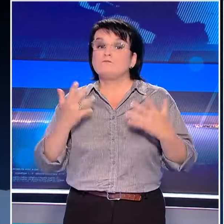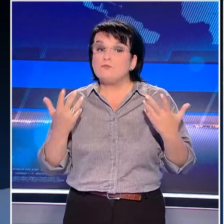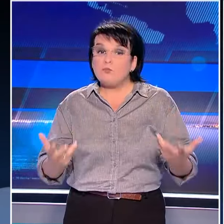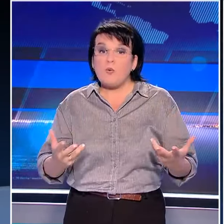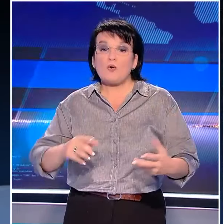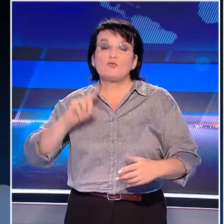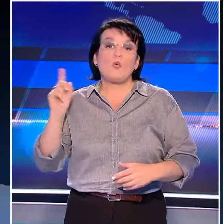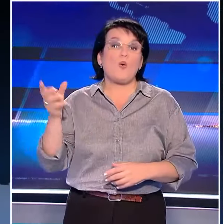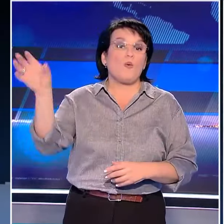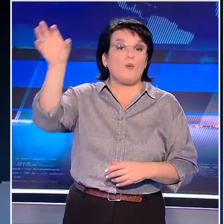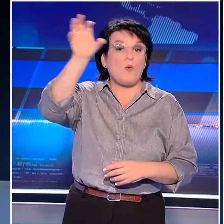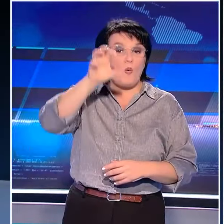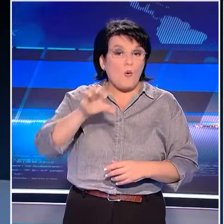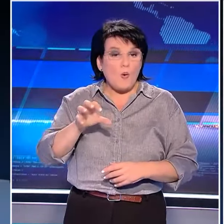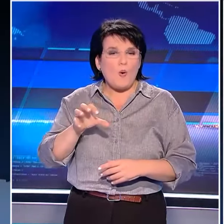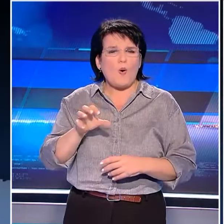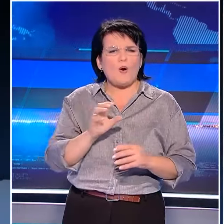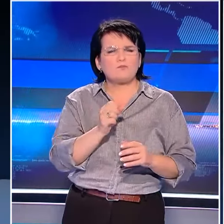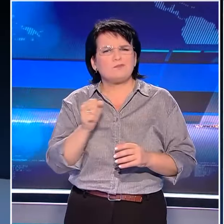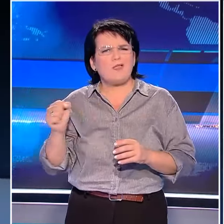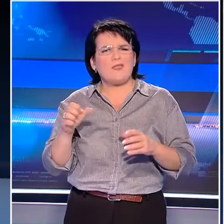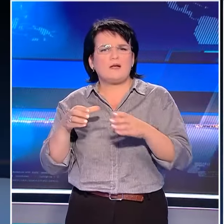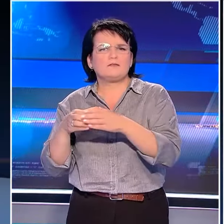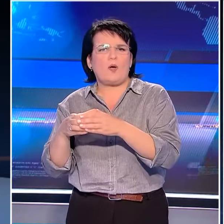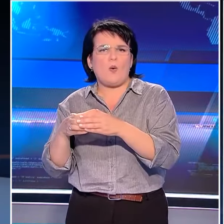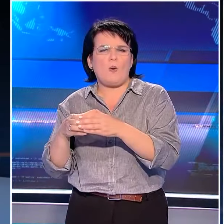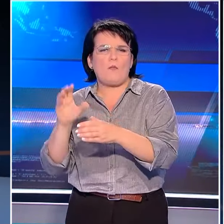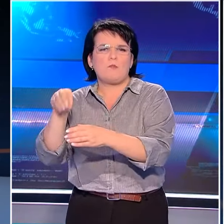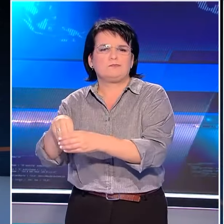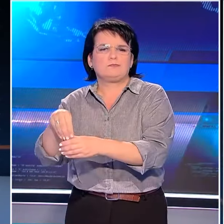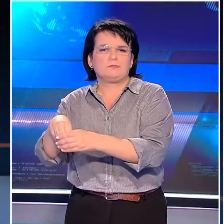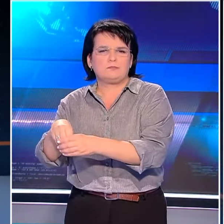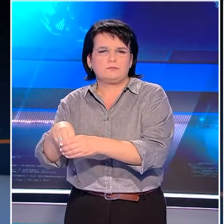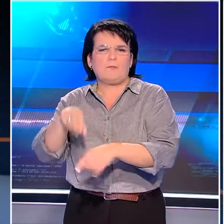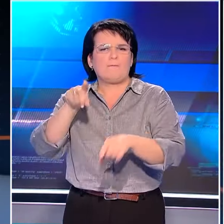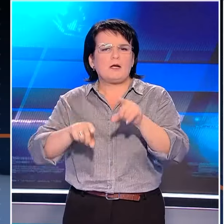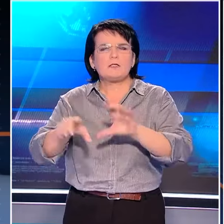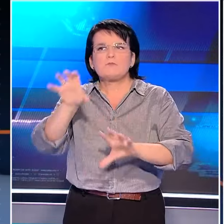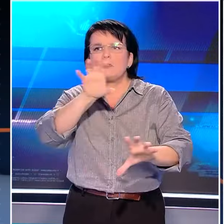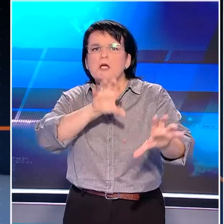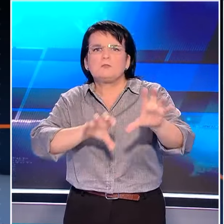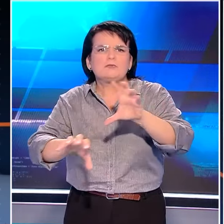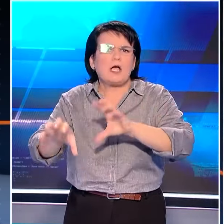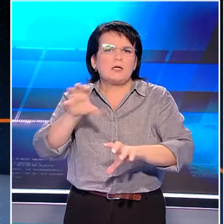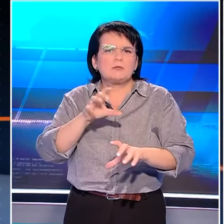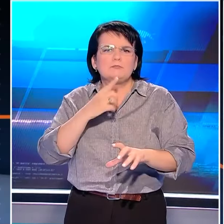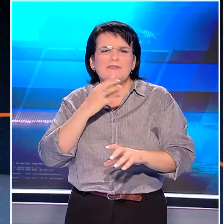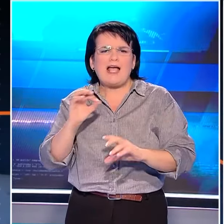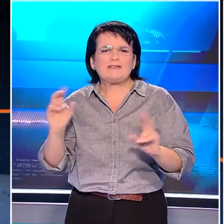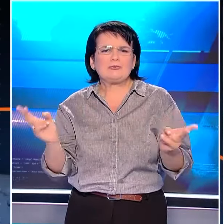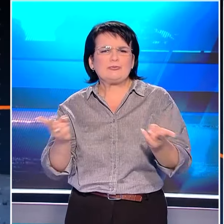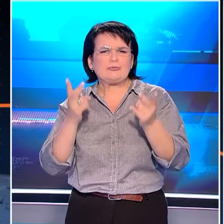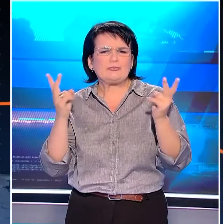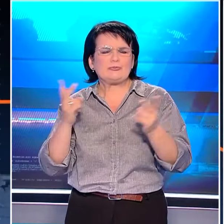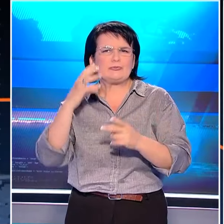Όταν όλοι οι δύσσοι στρέφεται πιο δεξιά, ορισμένοι να αναζητούν διαρκώς τους ανεμόμηλους ενός